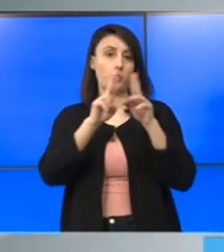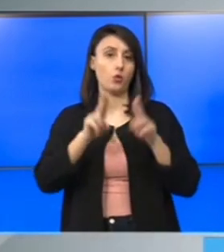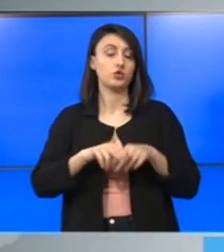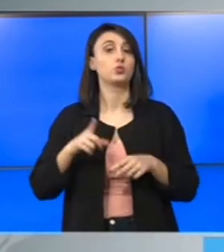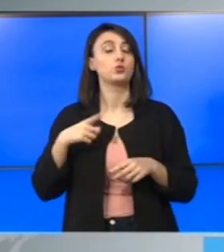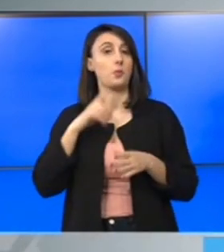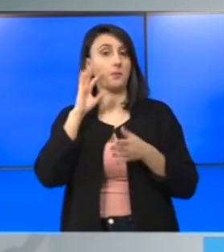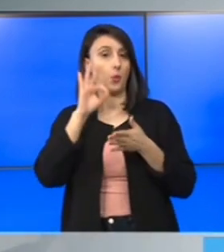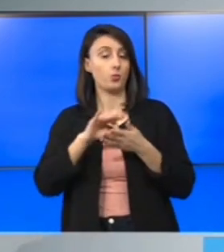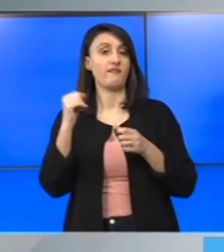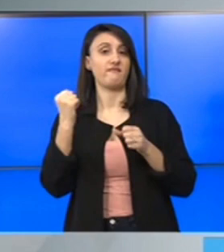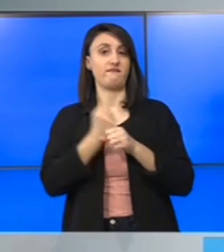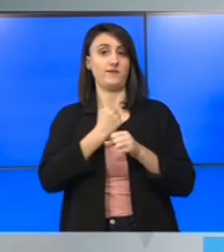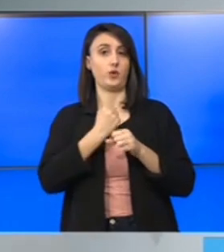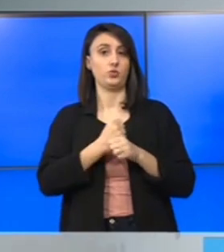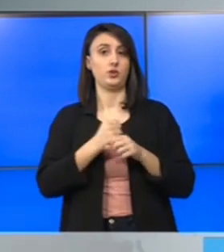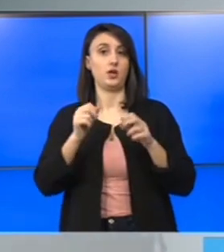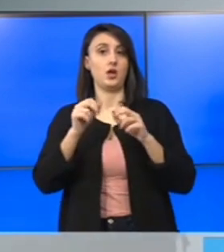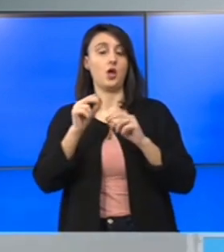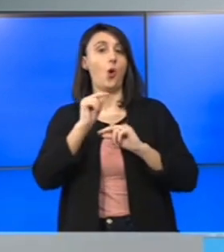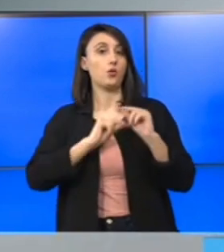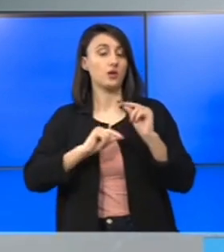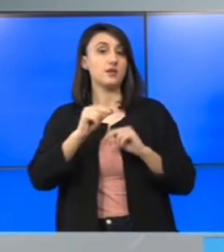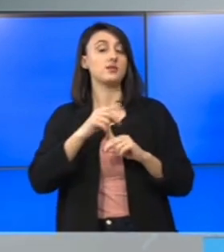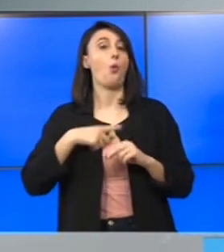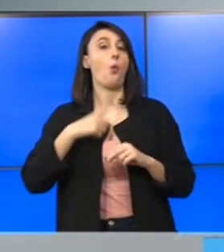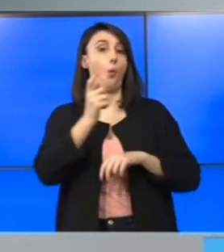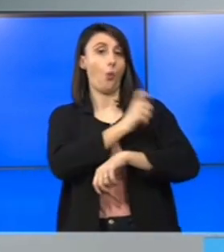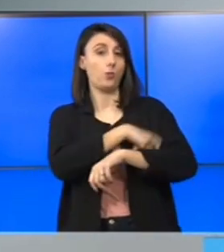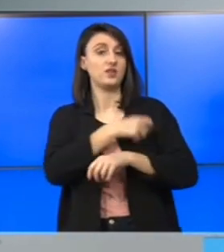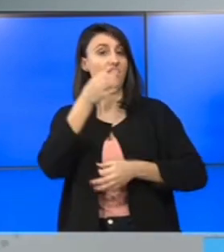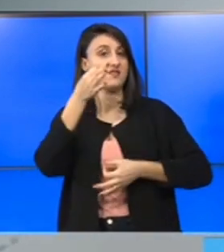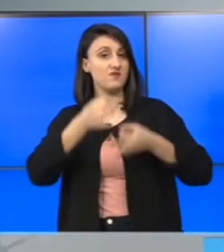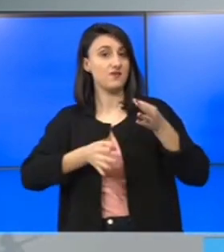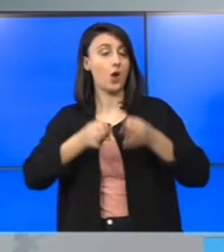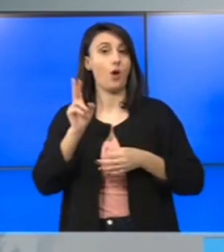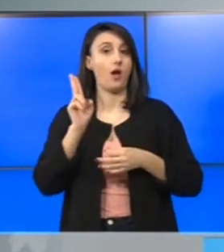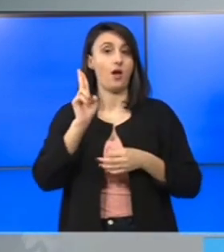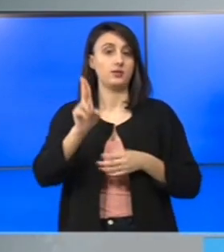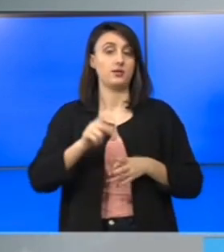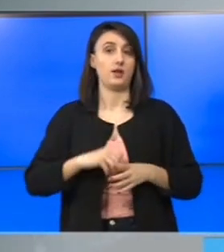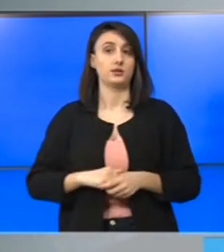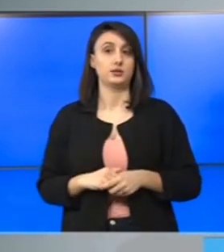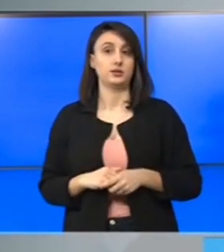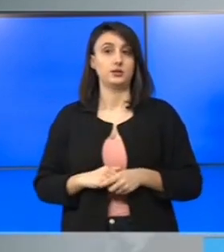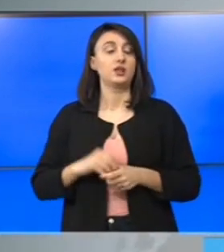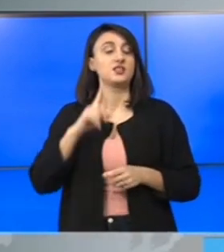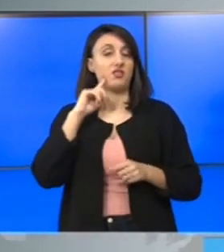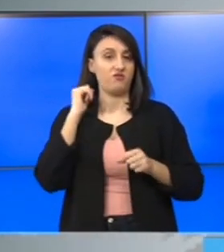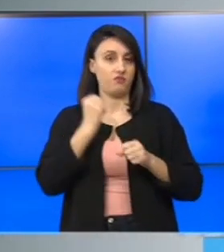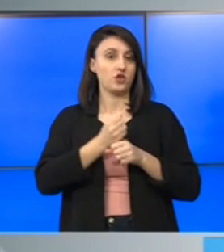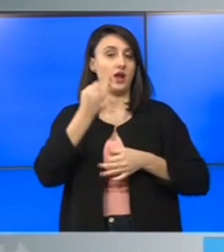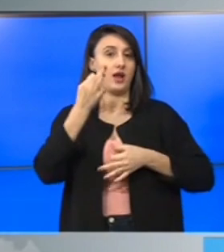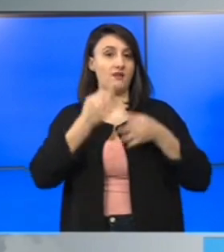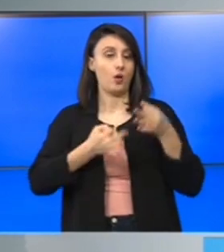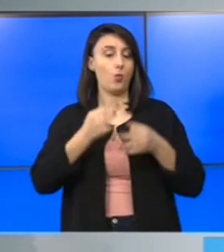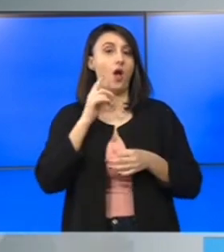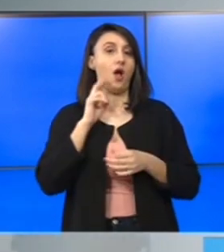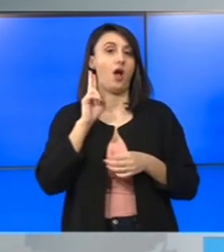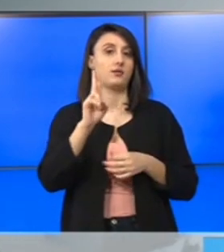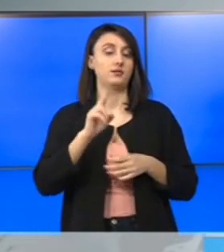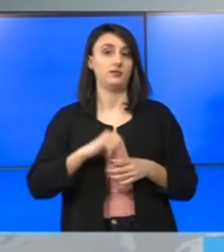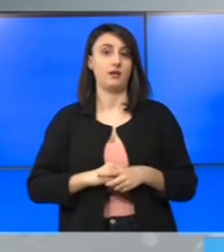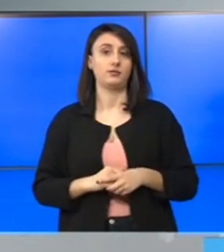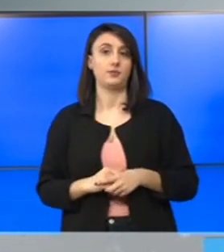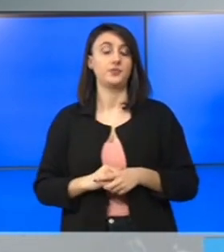propunerele formulate de organizații, e o comisie de evaluare a candidaturilor, se face evaluarea candidaturilor,